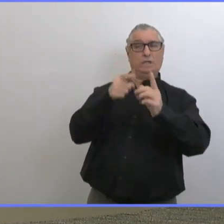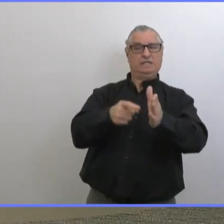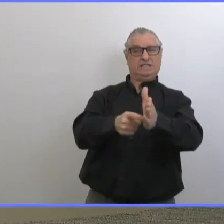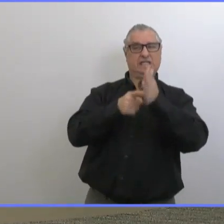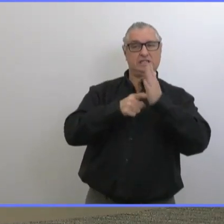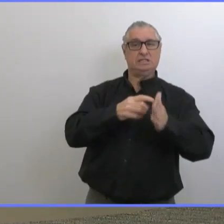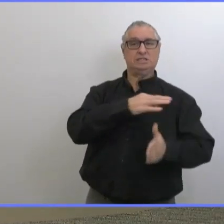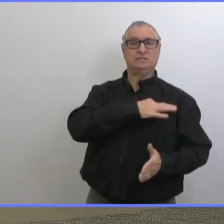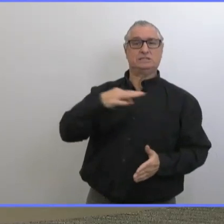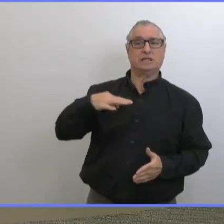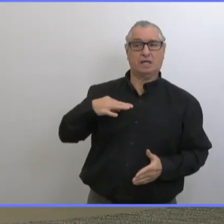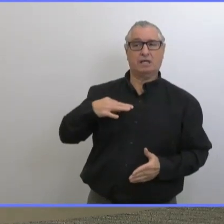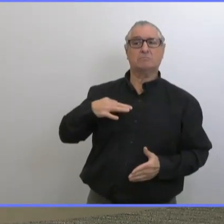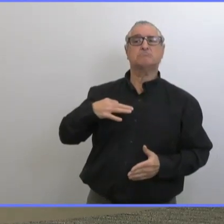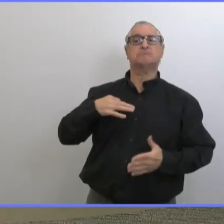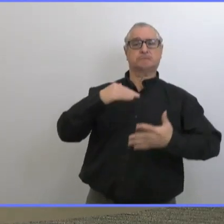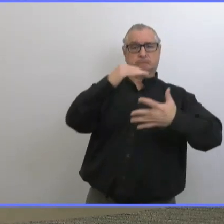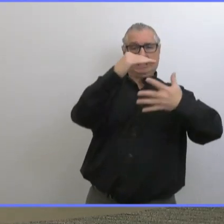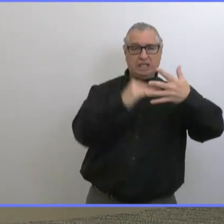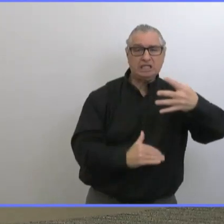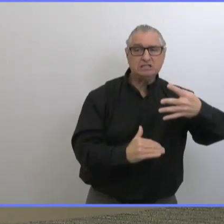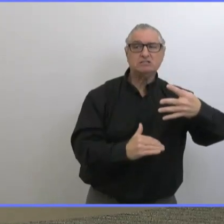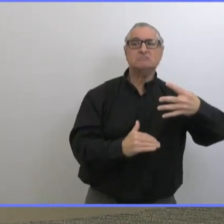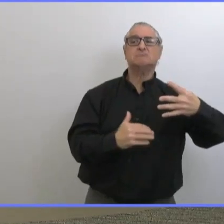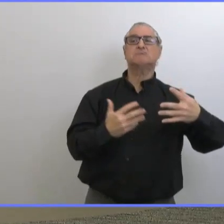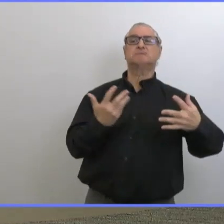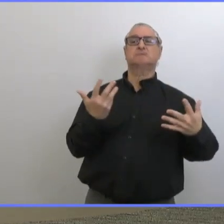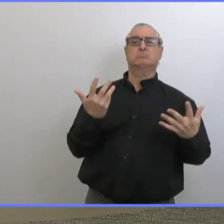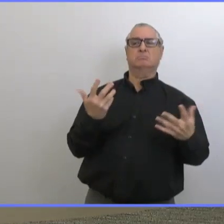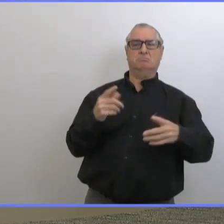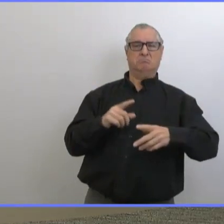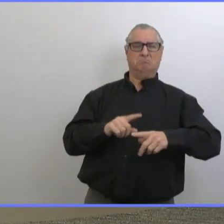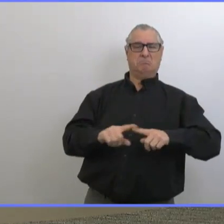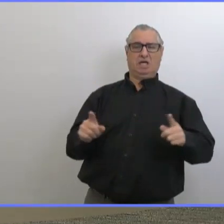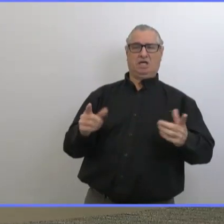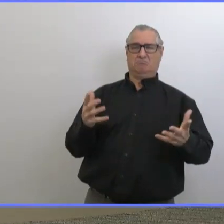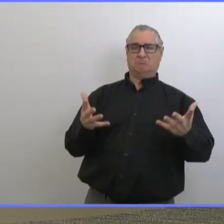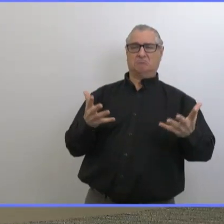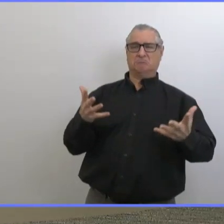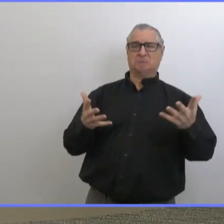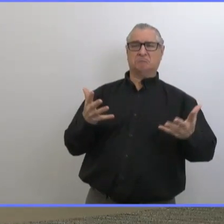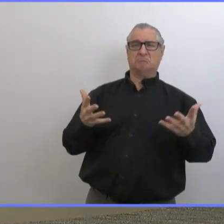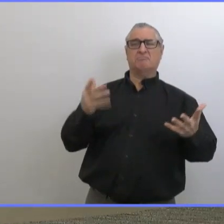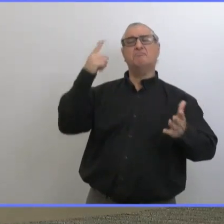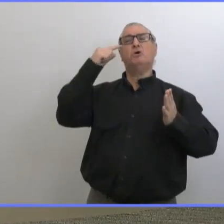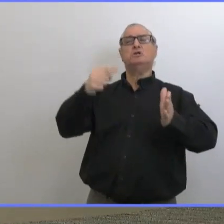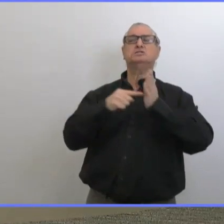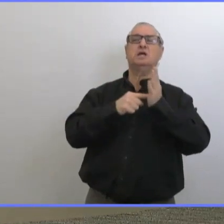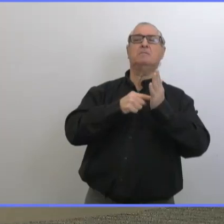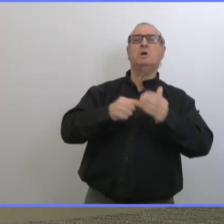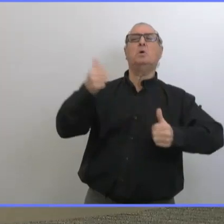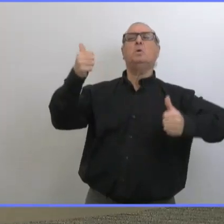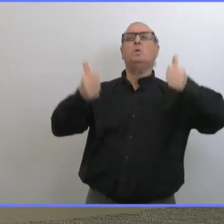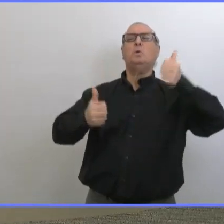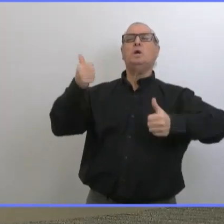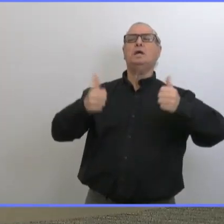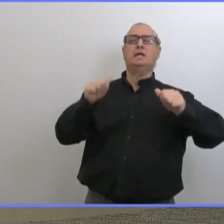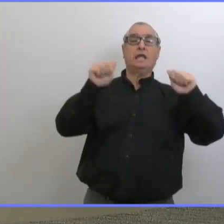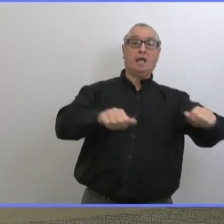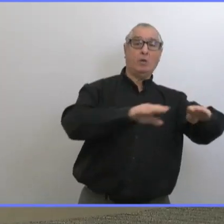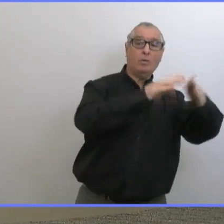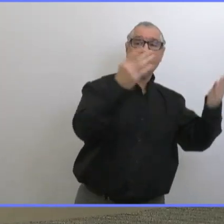La province a une liste de travailleurs essentiels au niveau de la pandémie par rapport à ce qui peut être